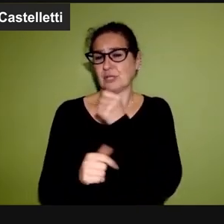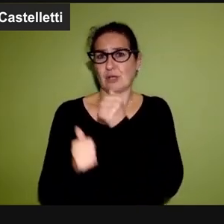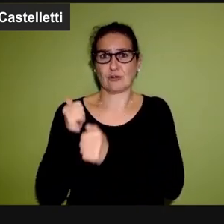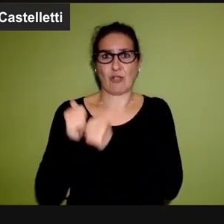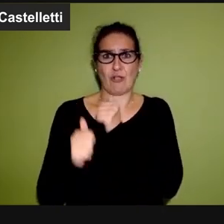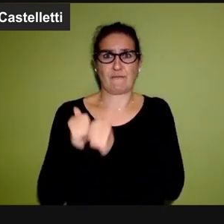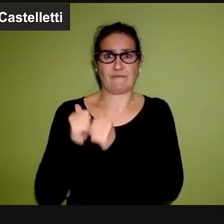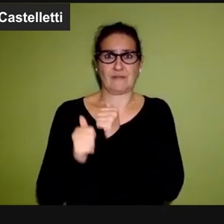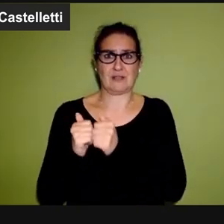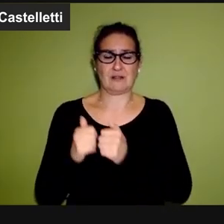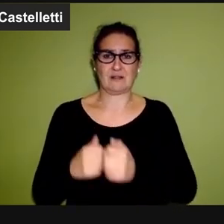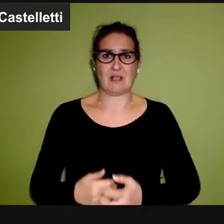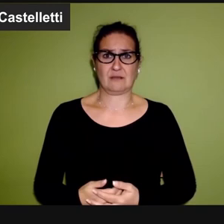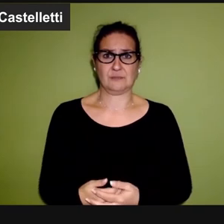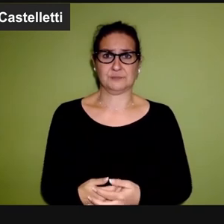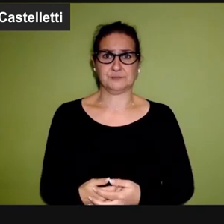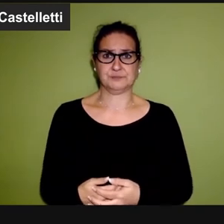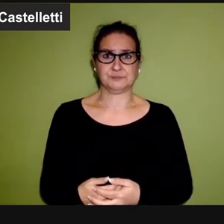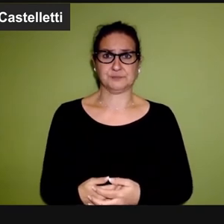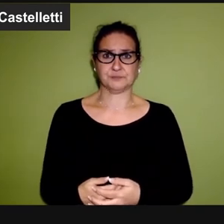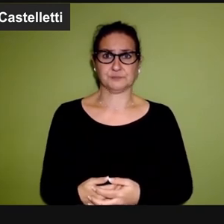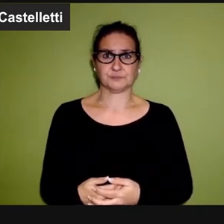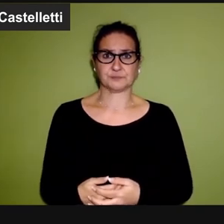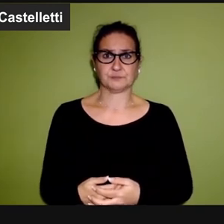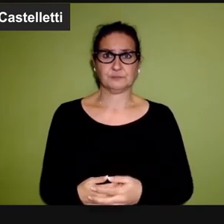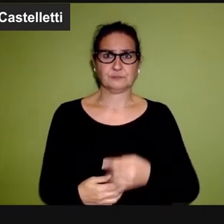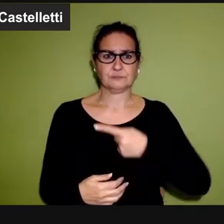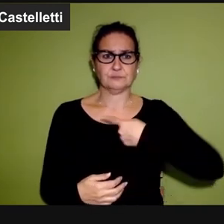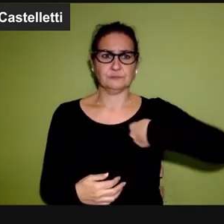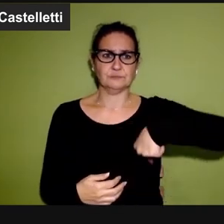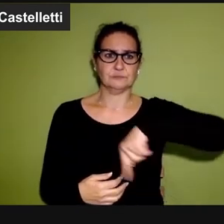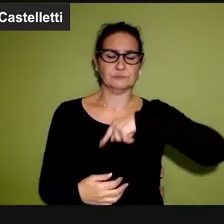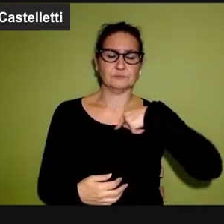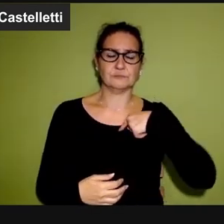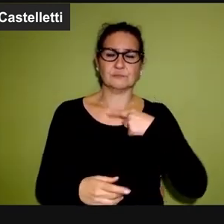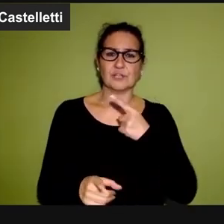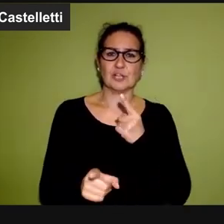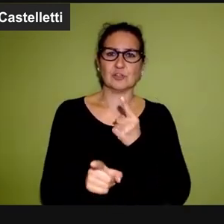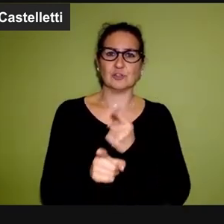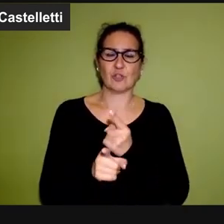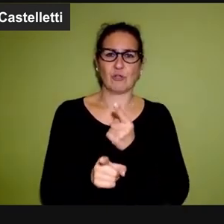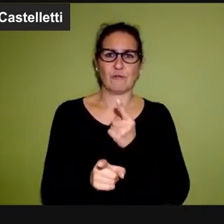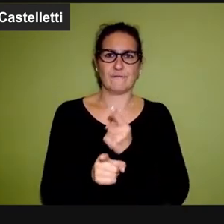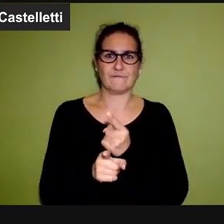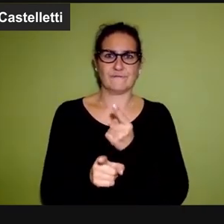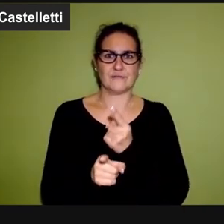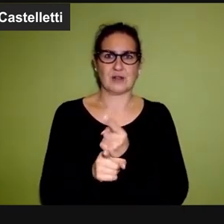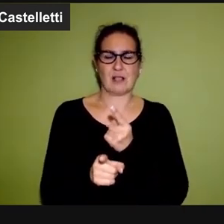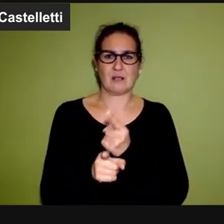noi dovremmo avere,